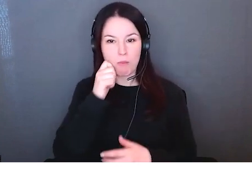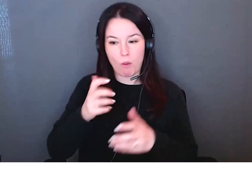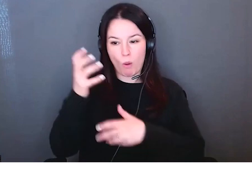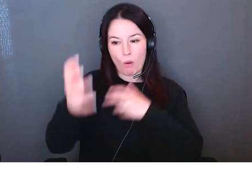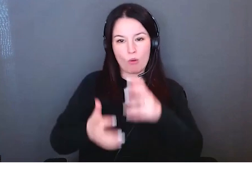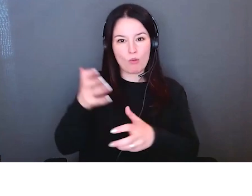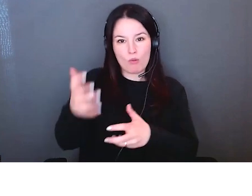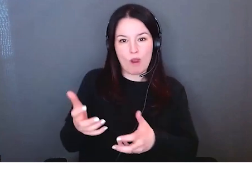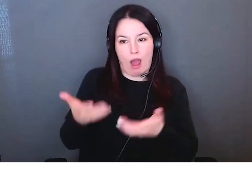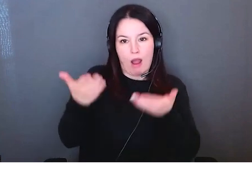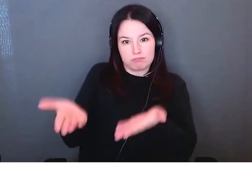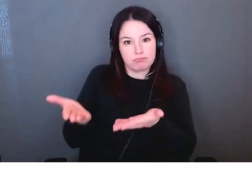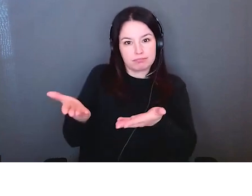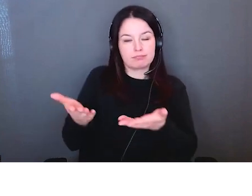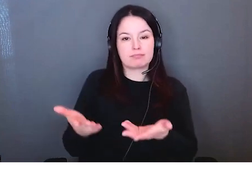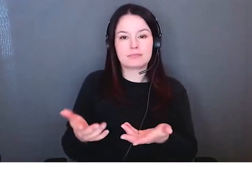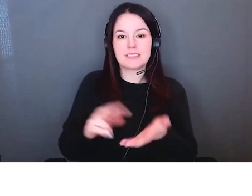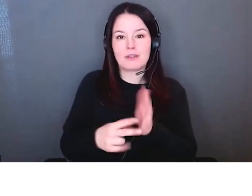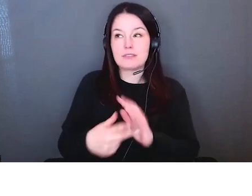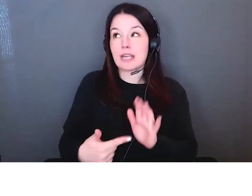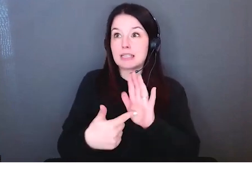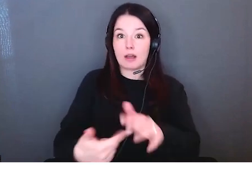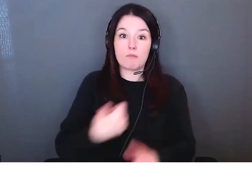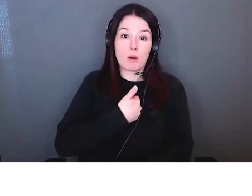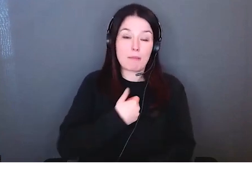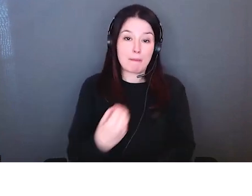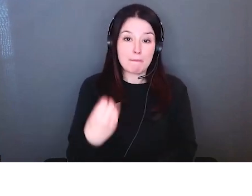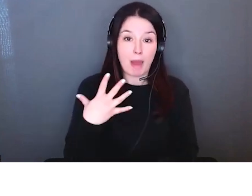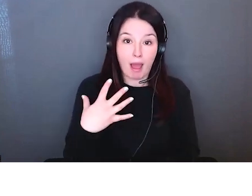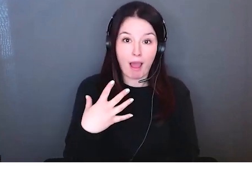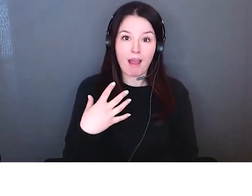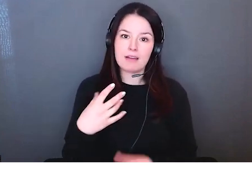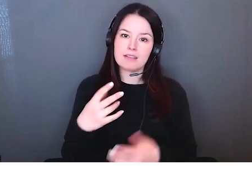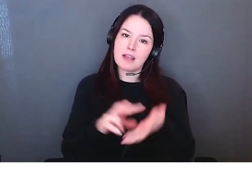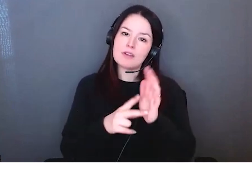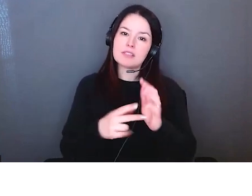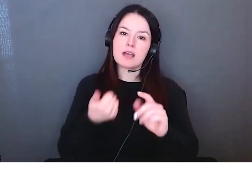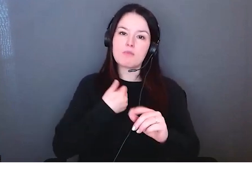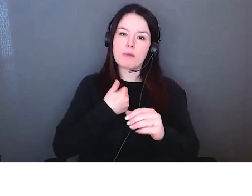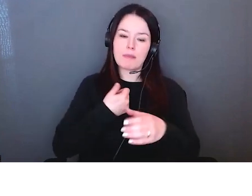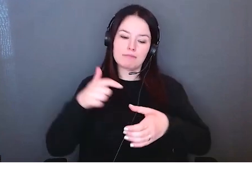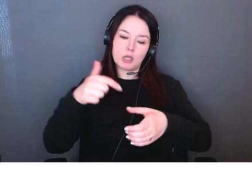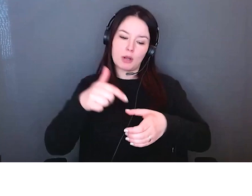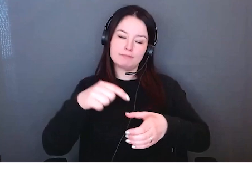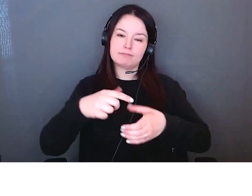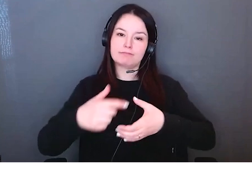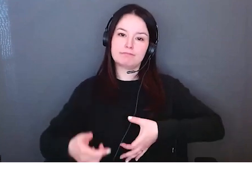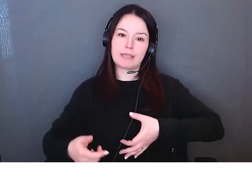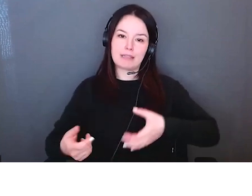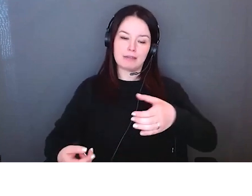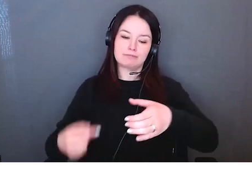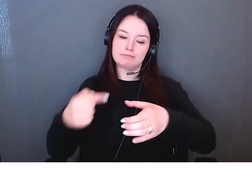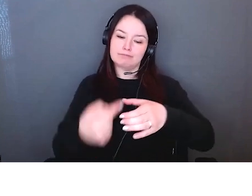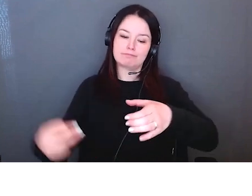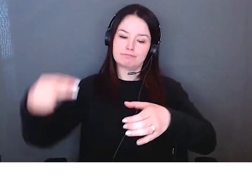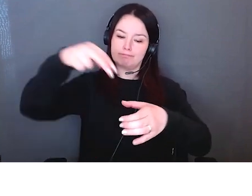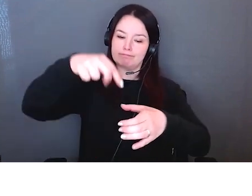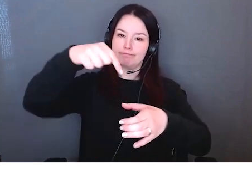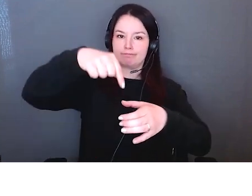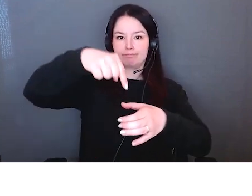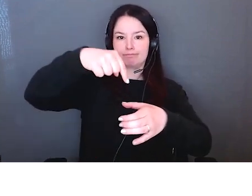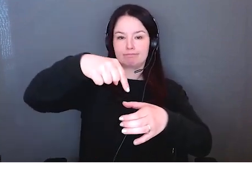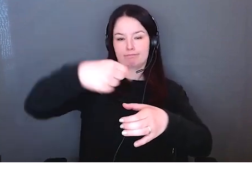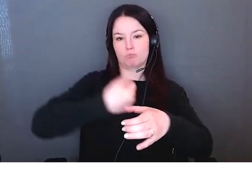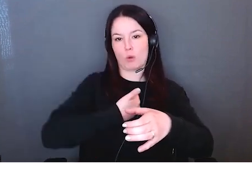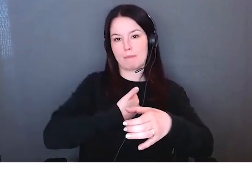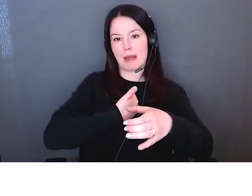système d'inégalité ou système d'oppression les structures historiques sociales qui ont été créées bien avant qu'on